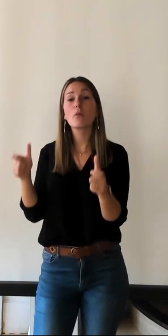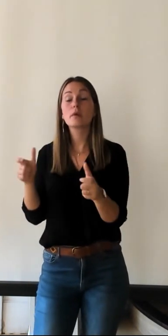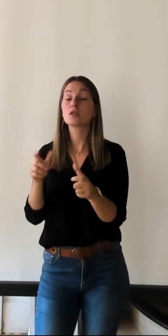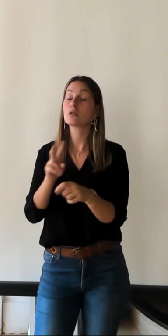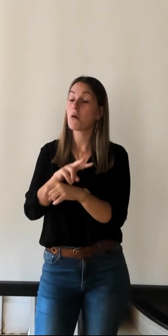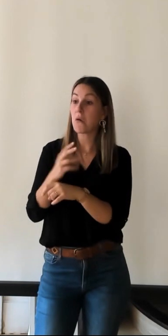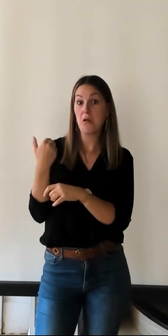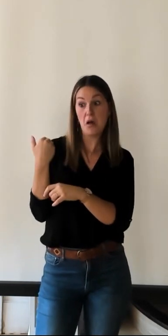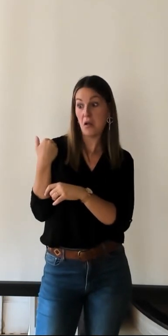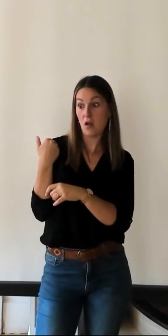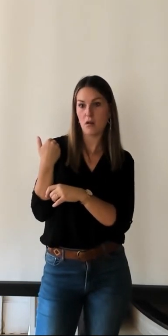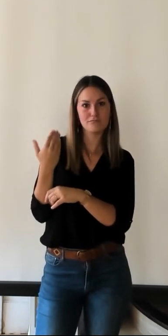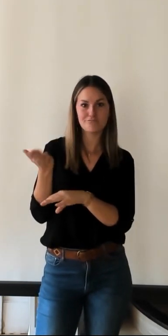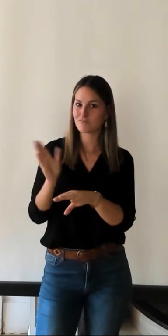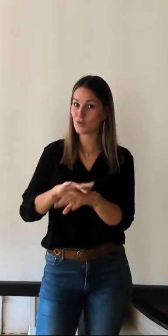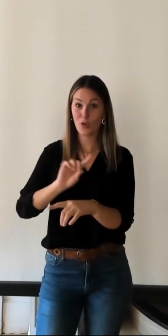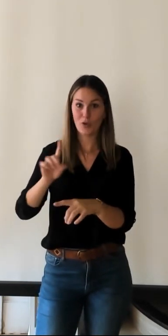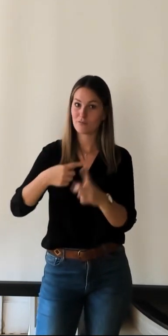voilà c'est